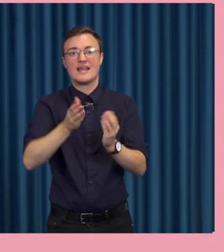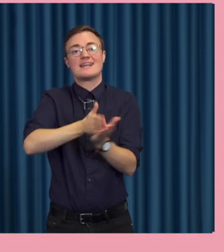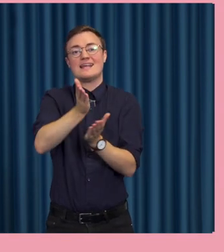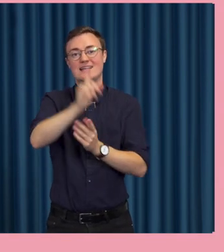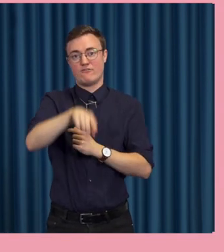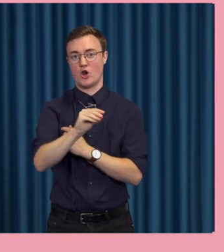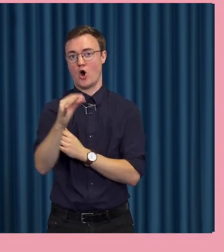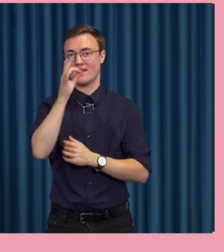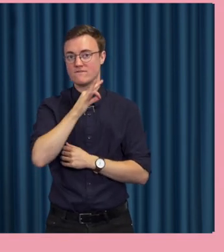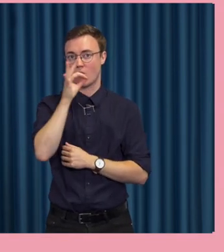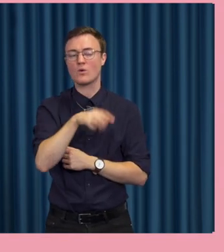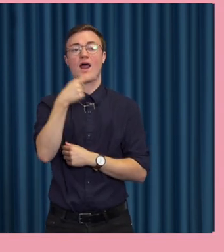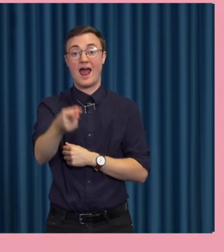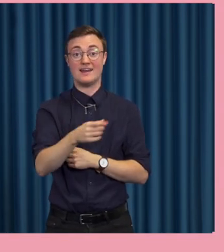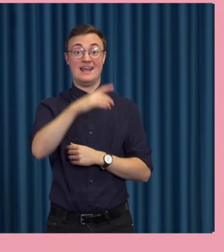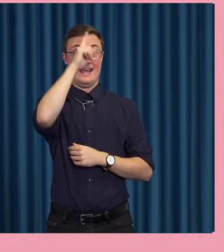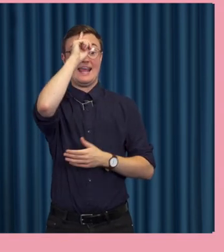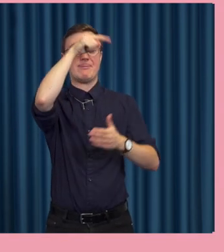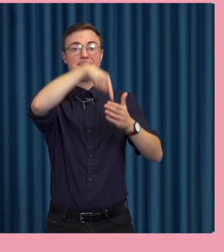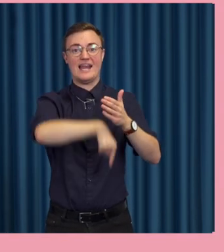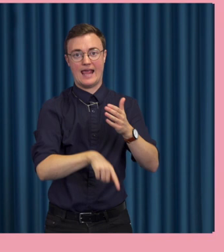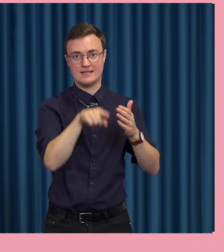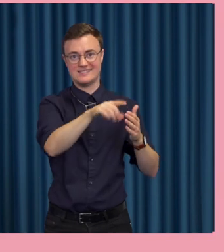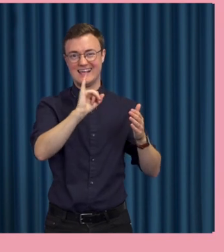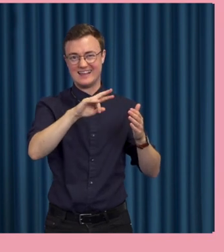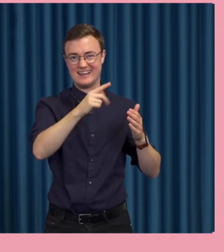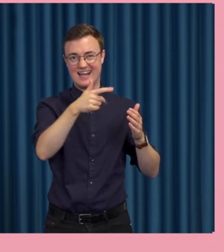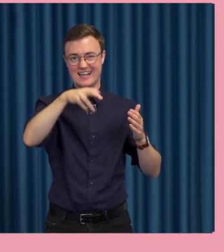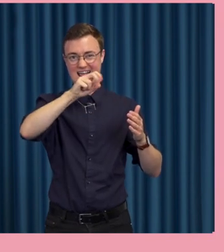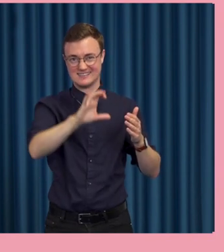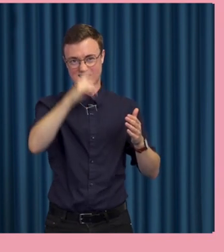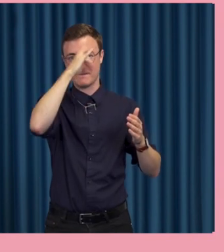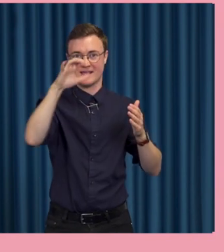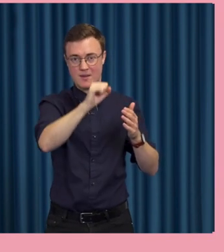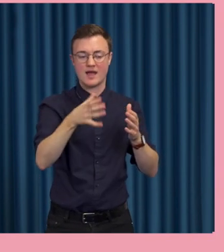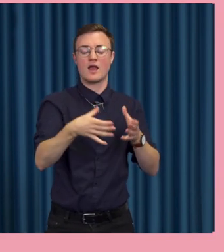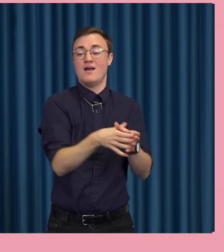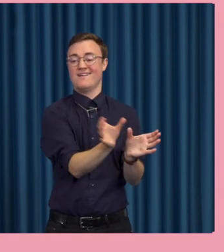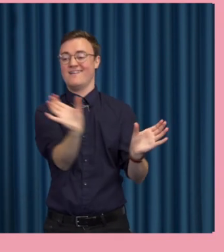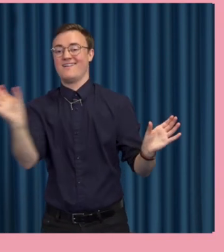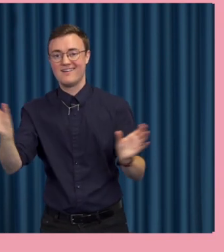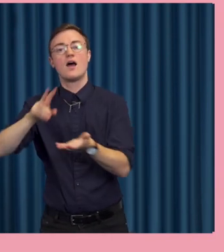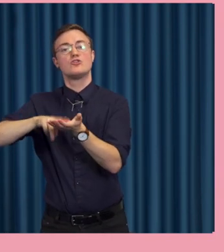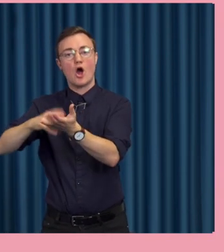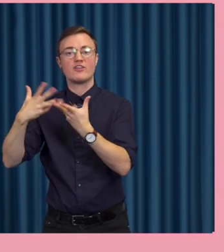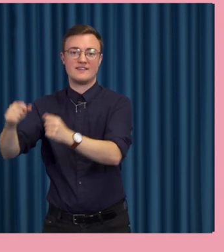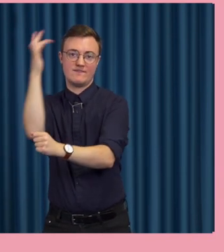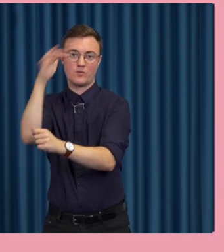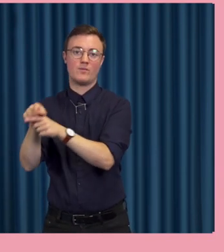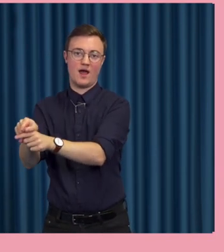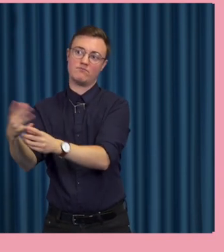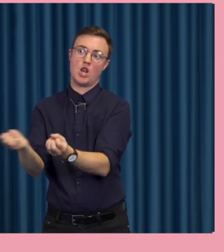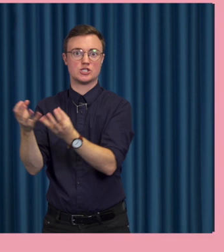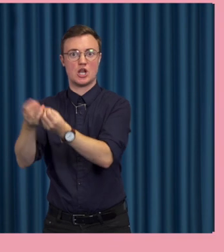-frågor, är att skilja helt enkelt intelligensbegreppet från förmågan att lösa datadrivna, får vi säga,